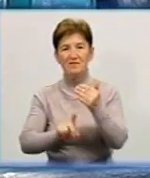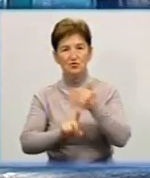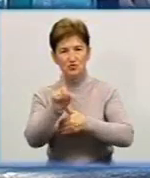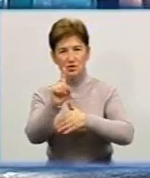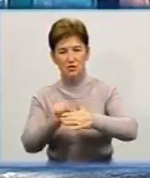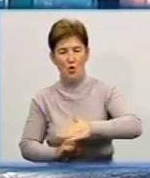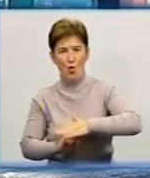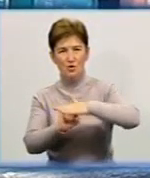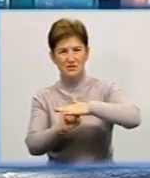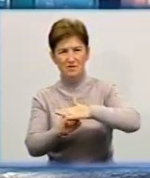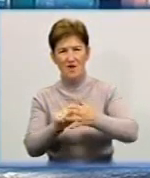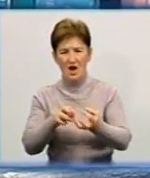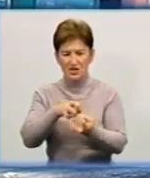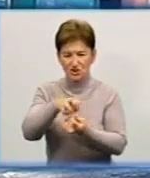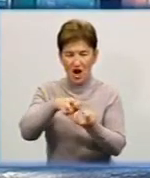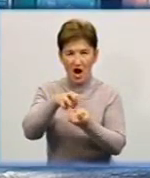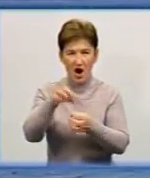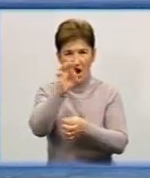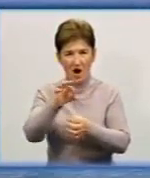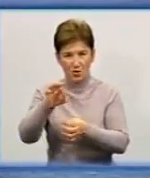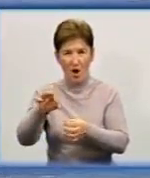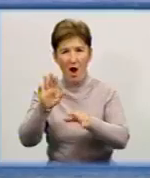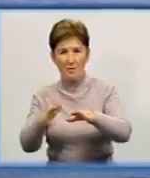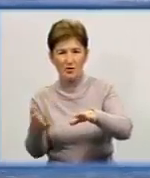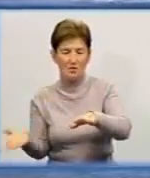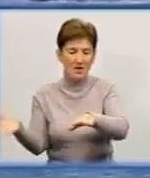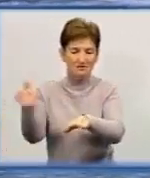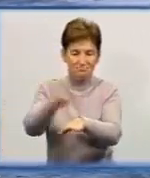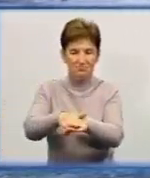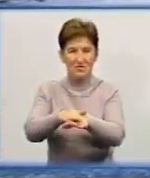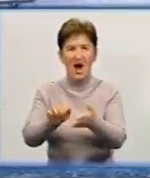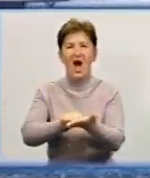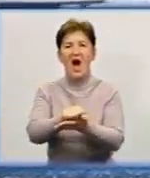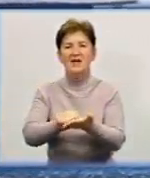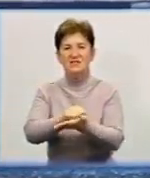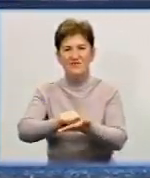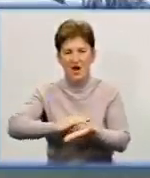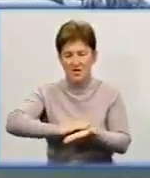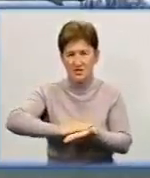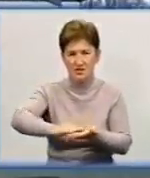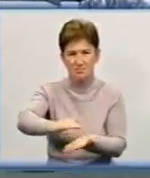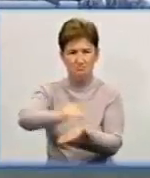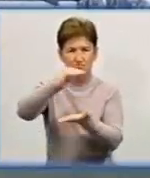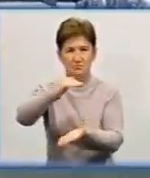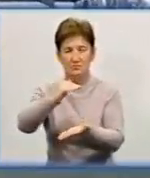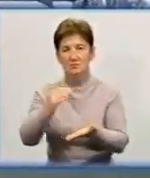основу у вигляді шару гравію, а вже потім наносять асфальт. Це забезпечує дорожньому полотну довговічність.